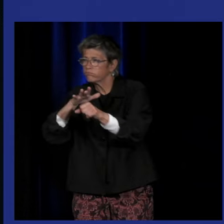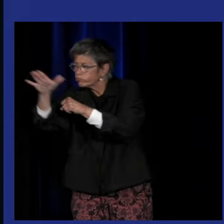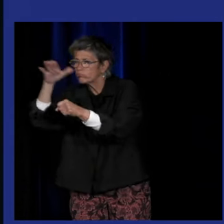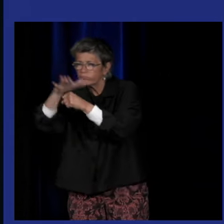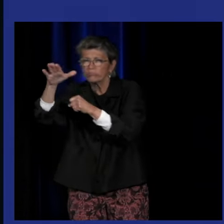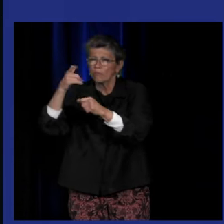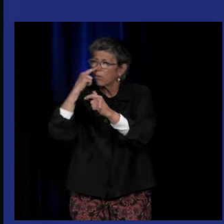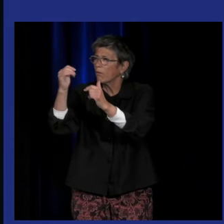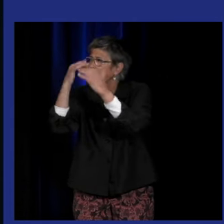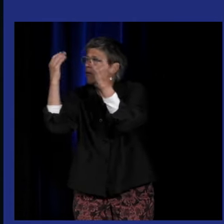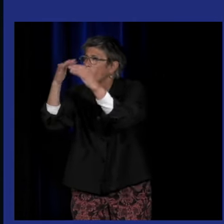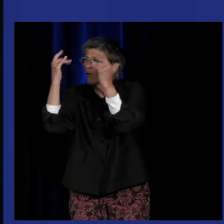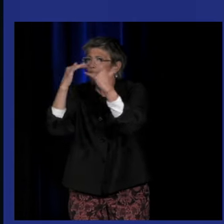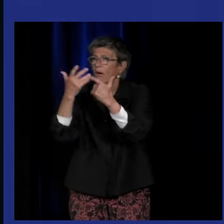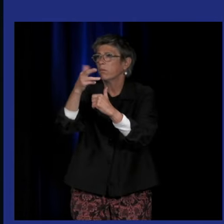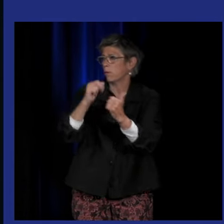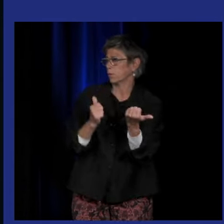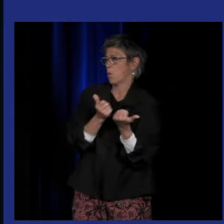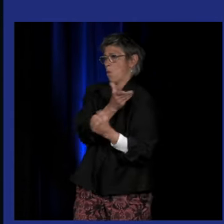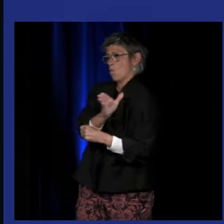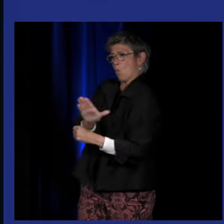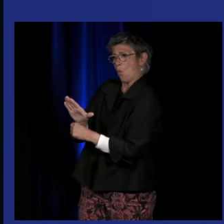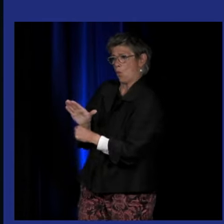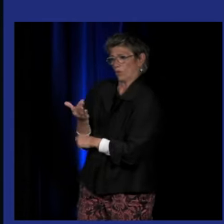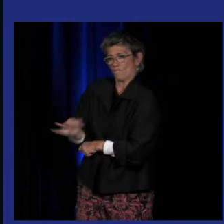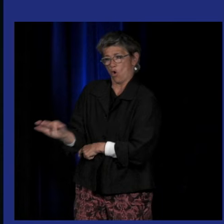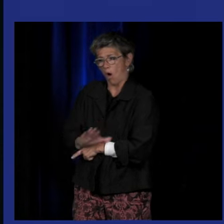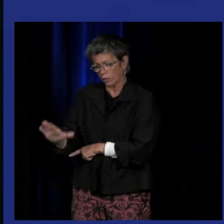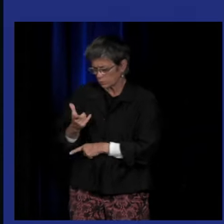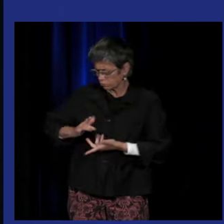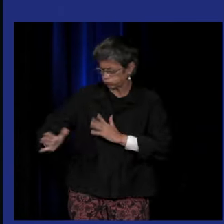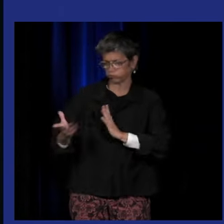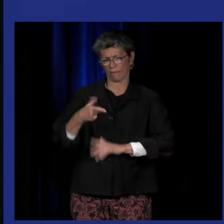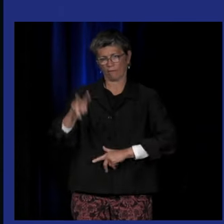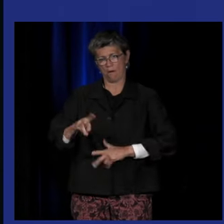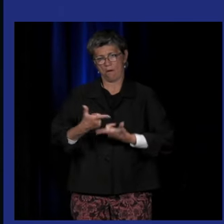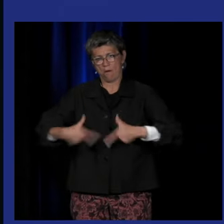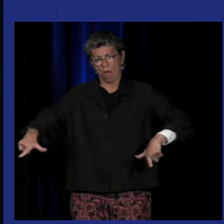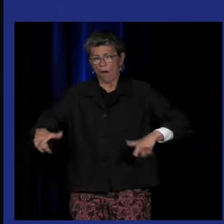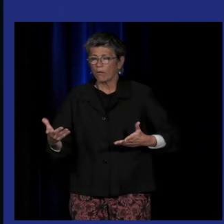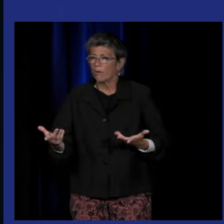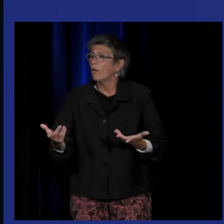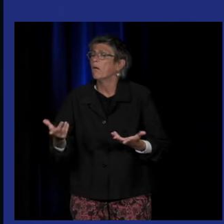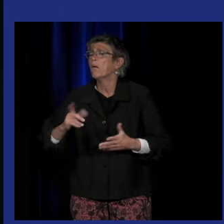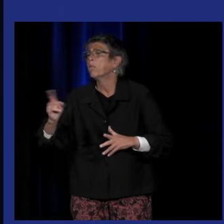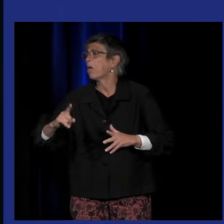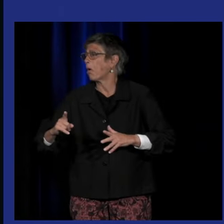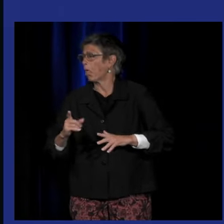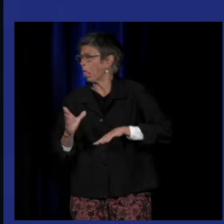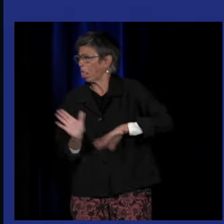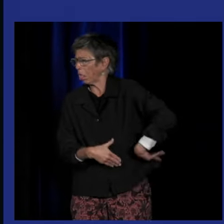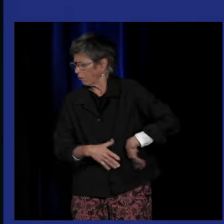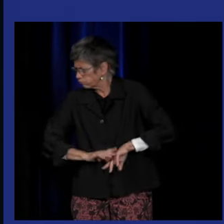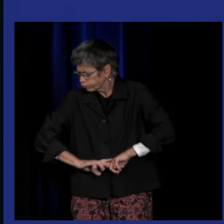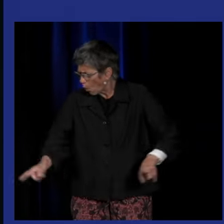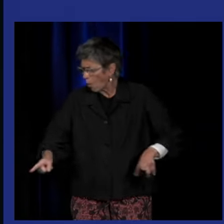ailleurs pour montrer aux sourds français que la langue des signes est une véritable langue qu'elle n'est plus à être stigmatisée qu'elle n